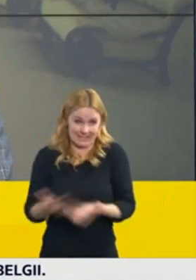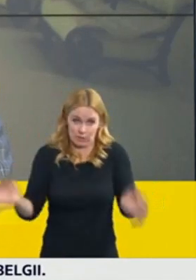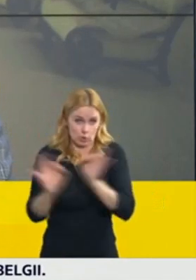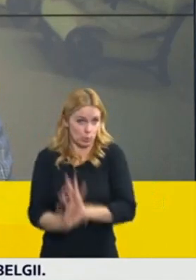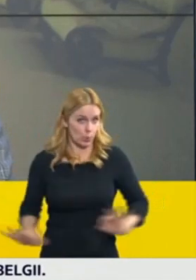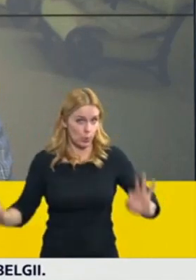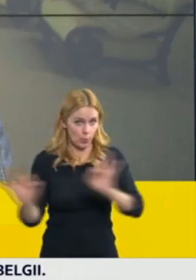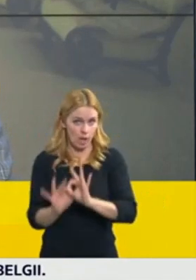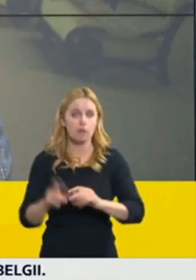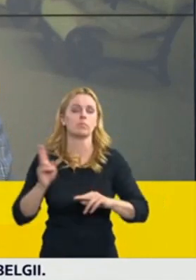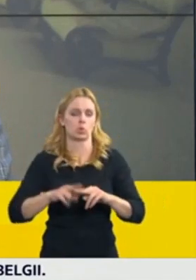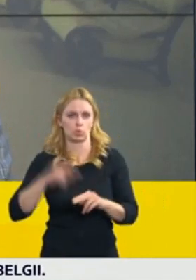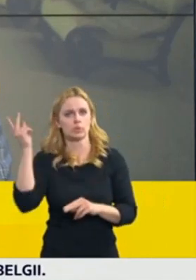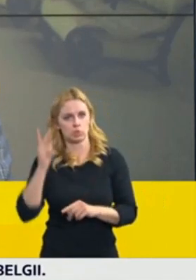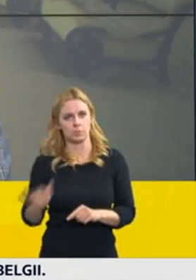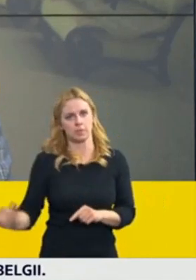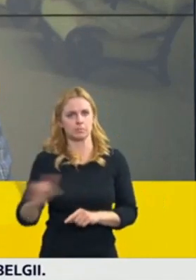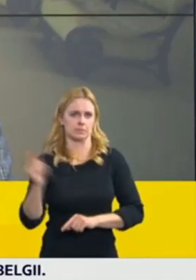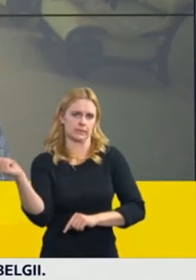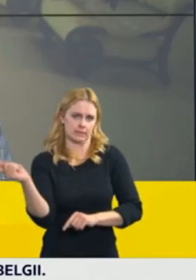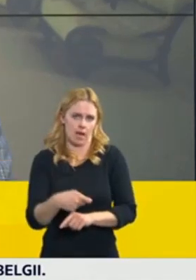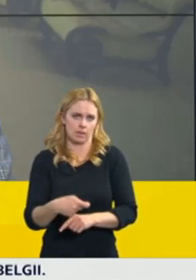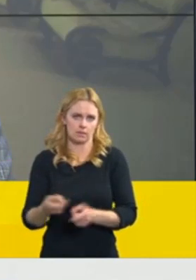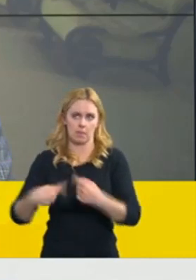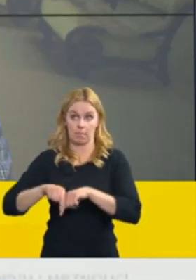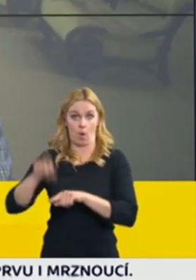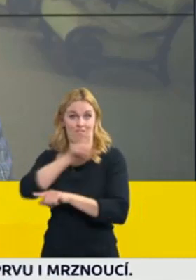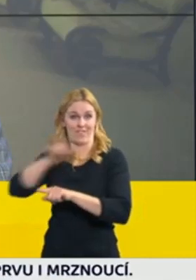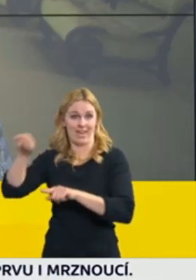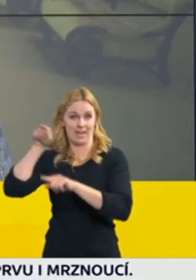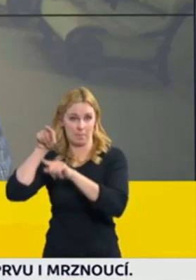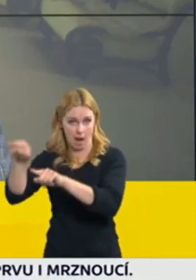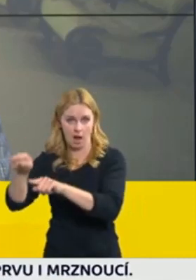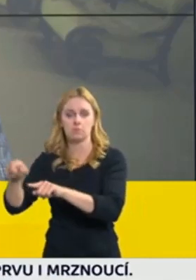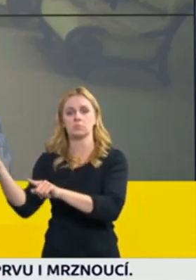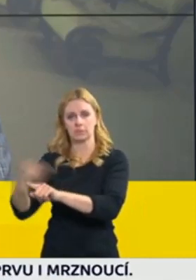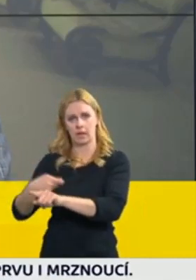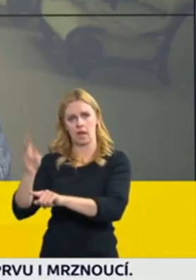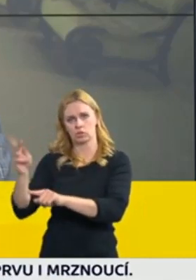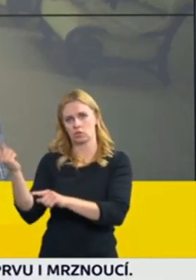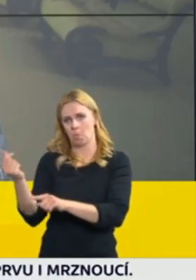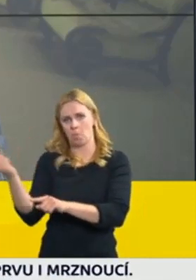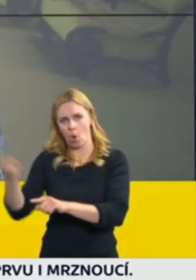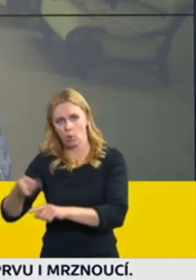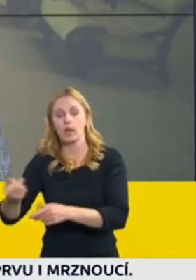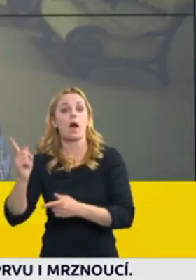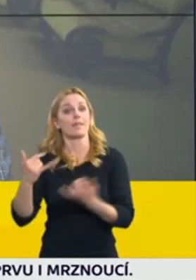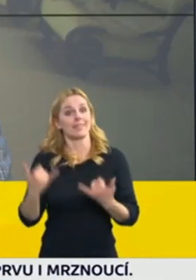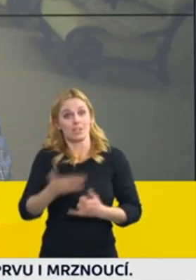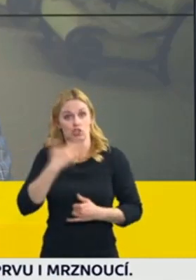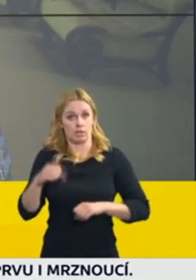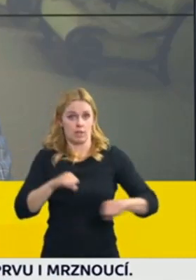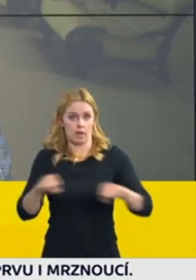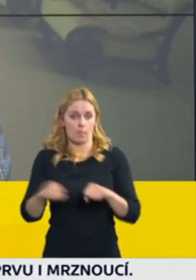sankce pro dodavatele, ale do doby, než ta dodávka bude bezpečná na místě v požadované kvalitě Česká republika nezaplatí